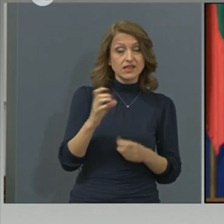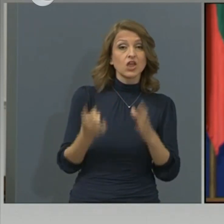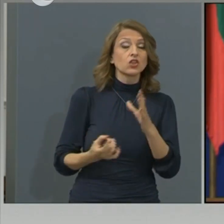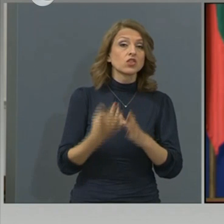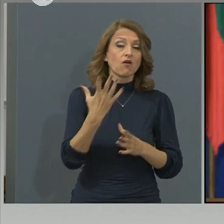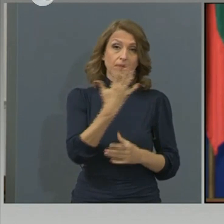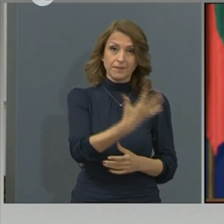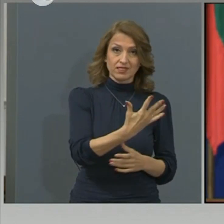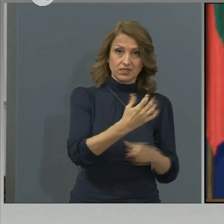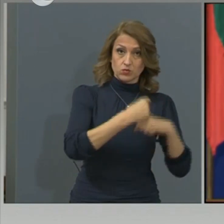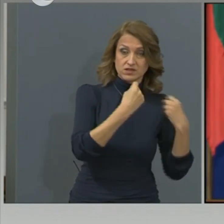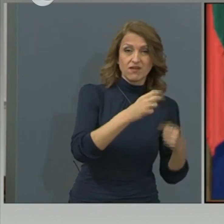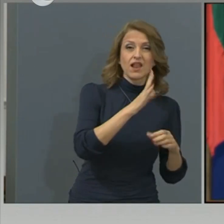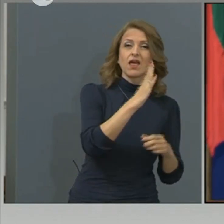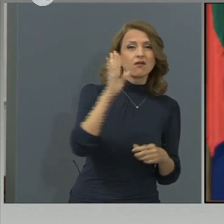в БМА.